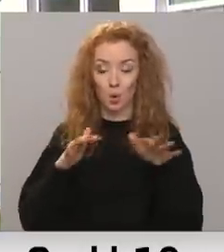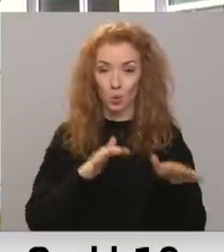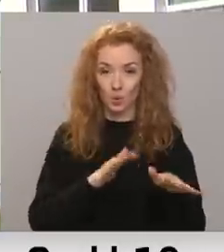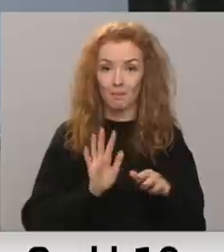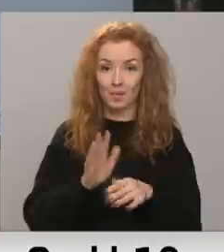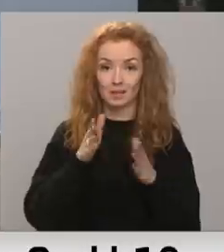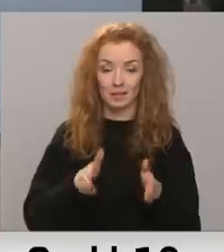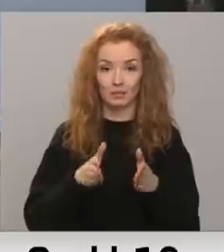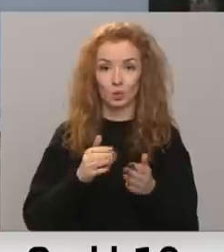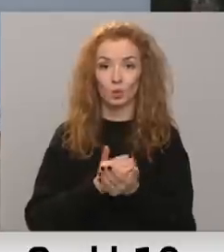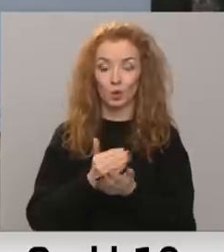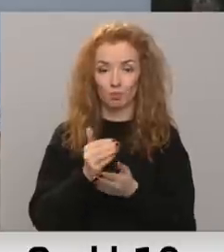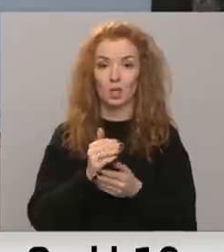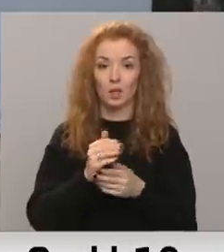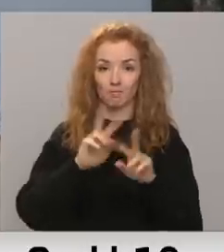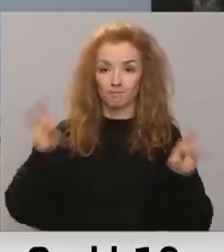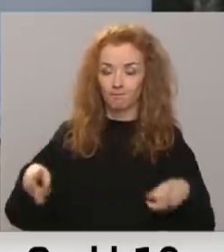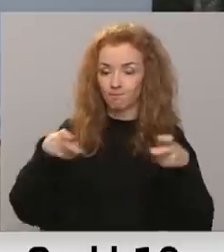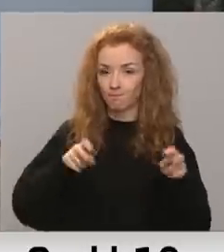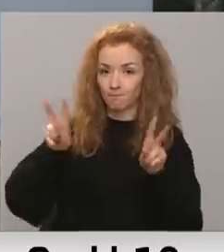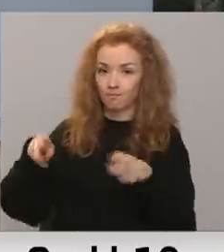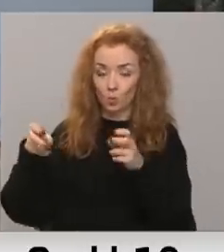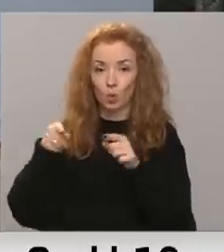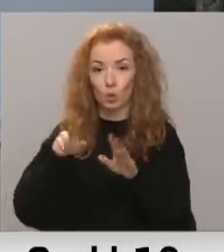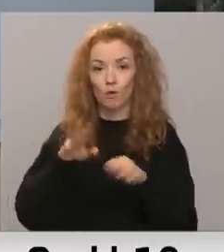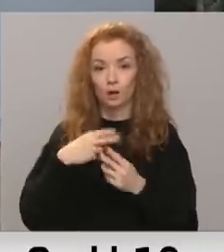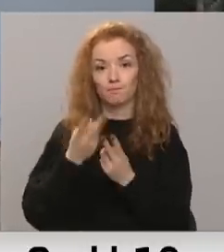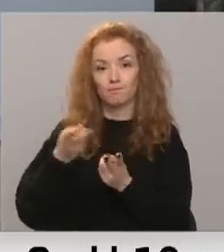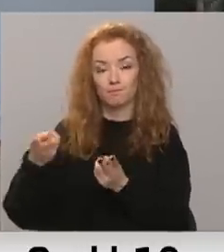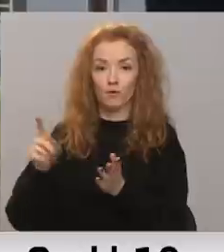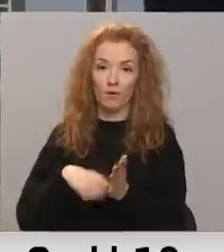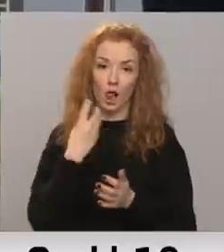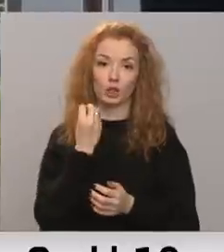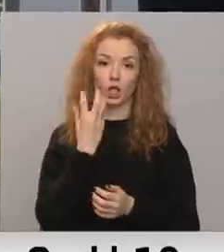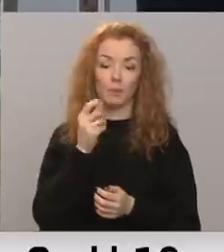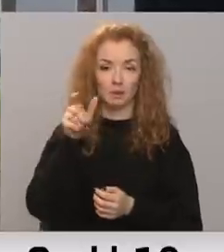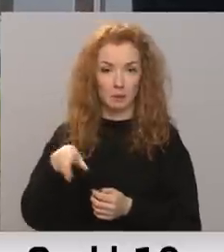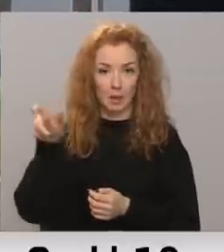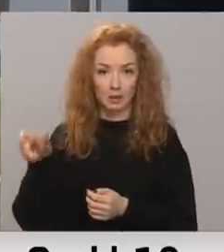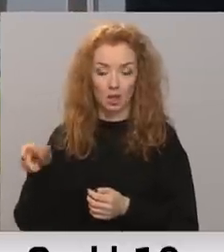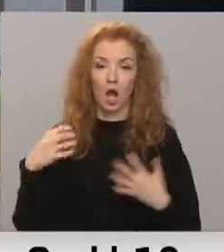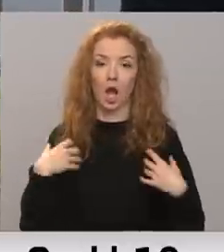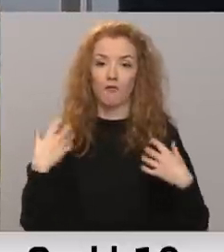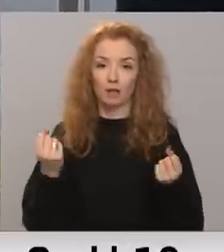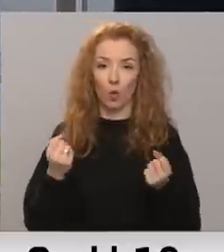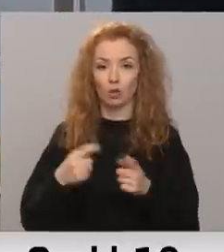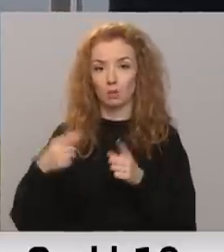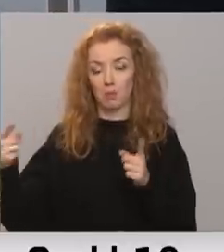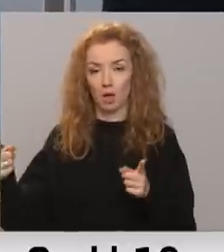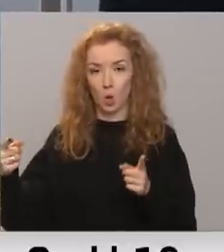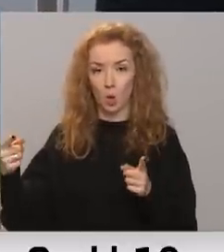pie slimnīcas turpina uzstādīt moduļu ēkas, kurās varēs izguldīt vēl līdz 14 pacientiem atveseļošanās fāzē.